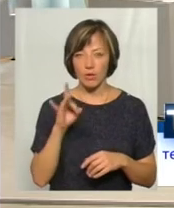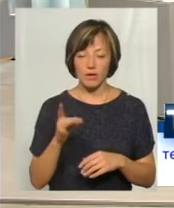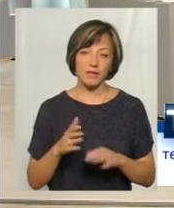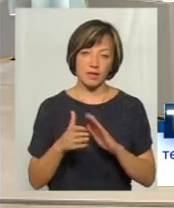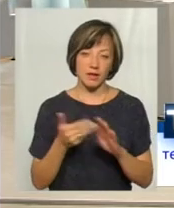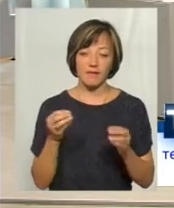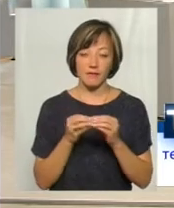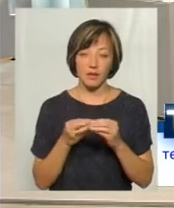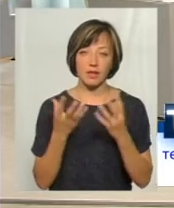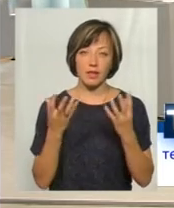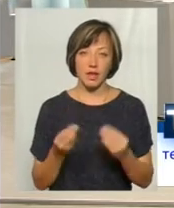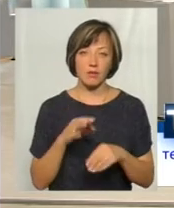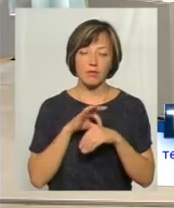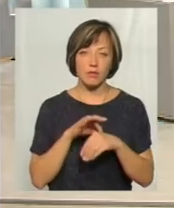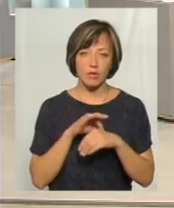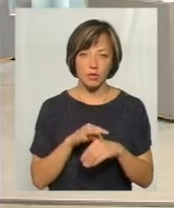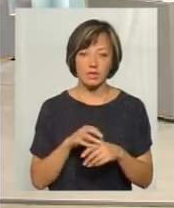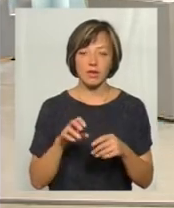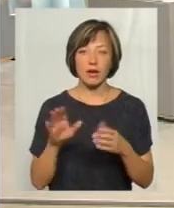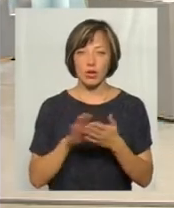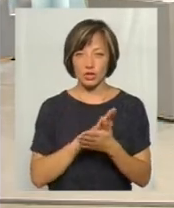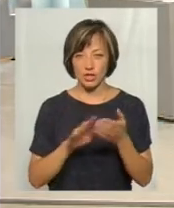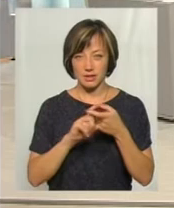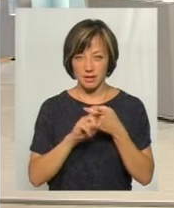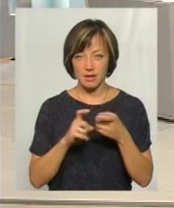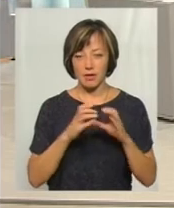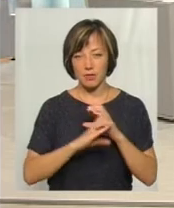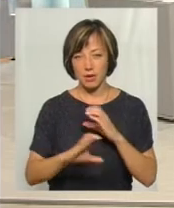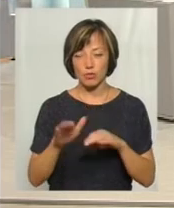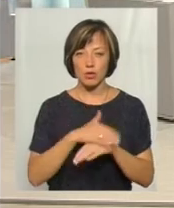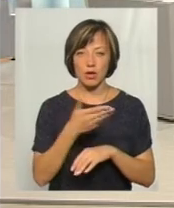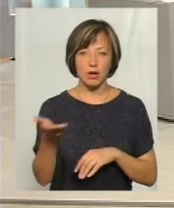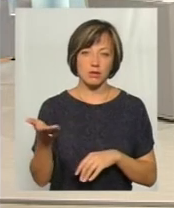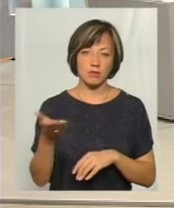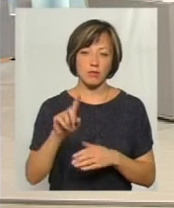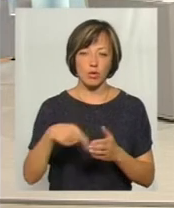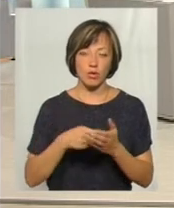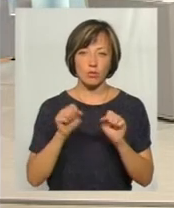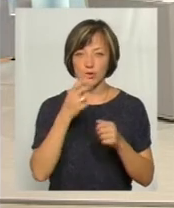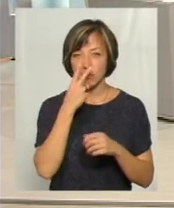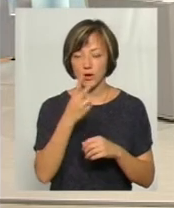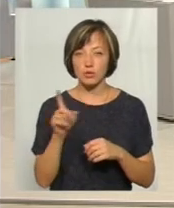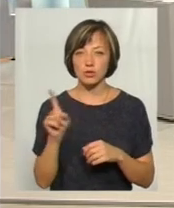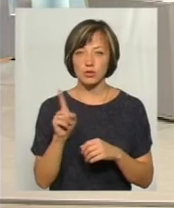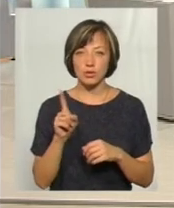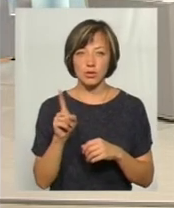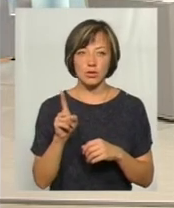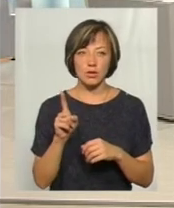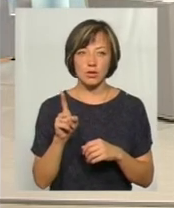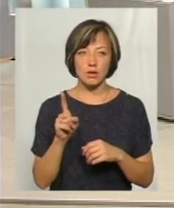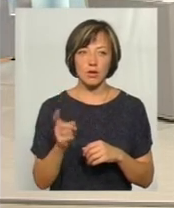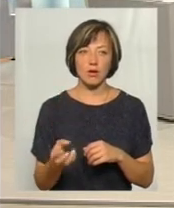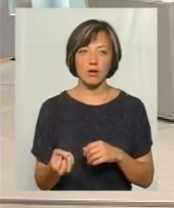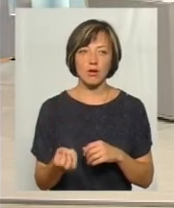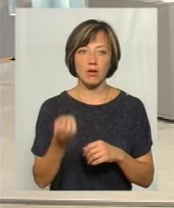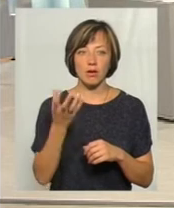той же день, коли проводиться незараження мереж, будь ласка, ви по городу можете бачити, що з люка бурлить вода.